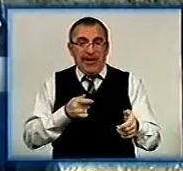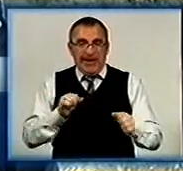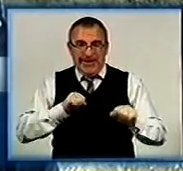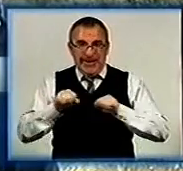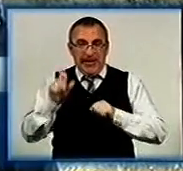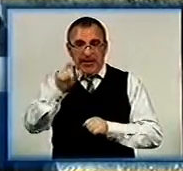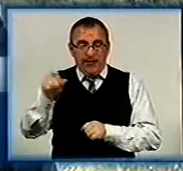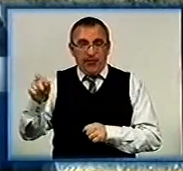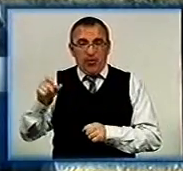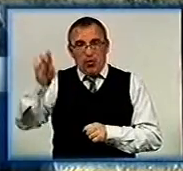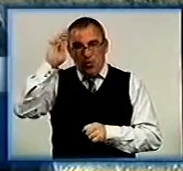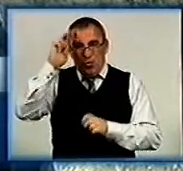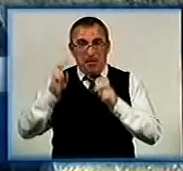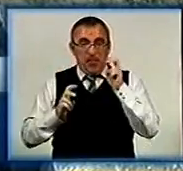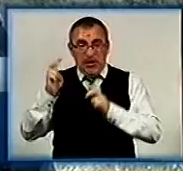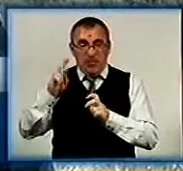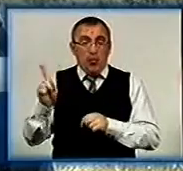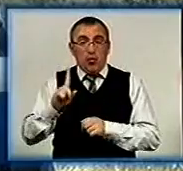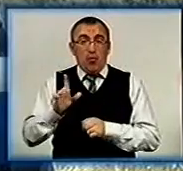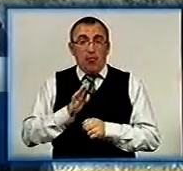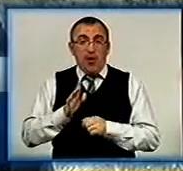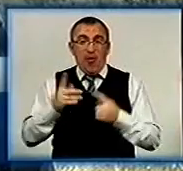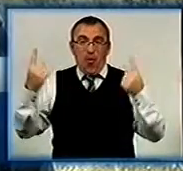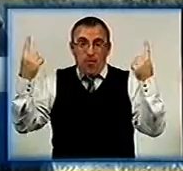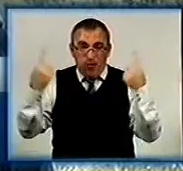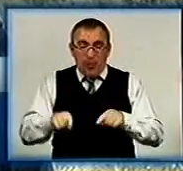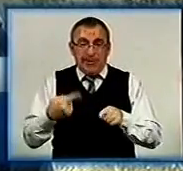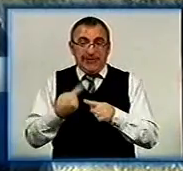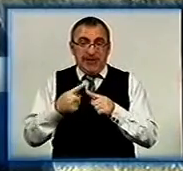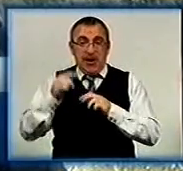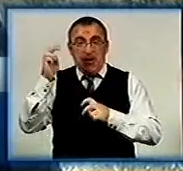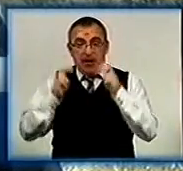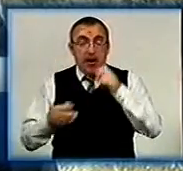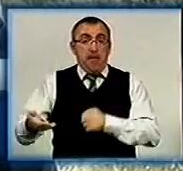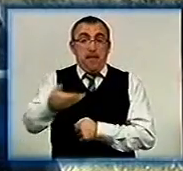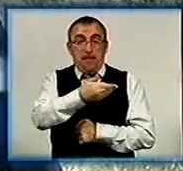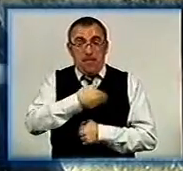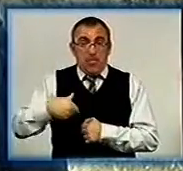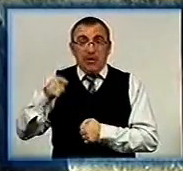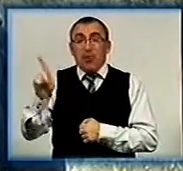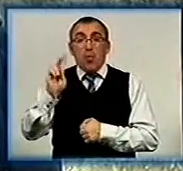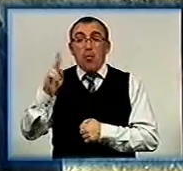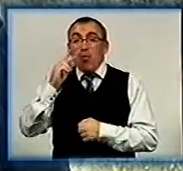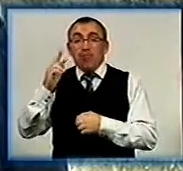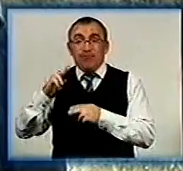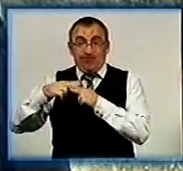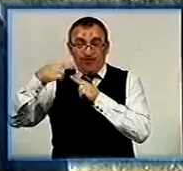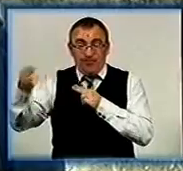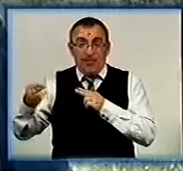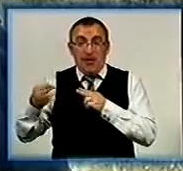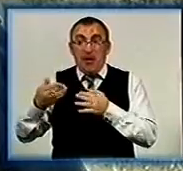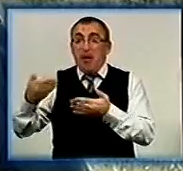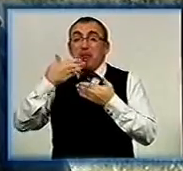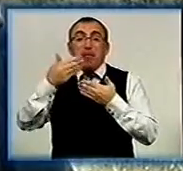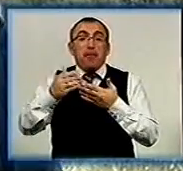державного підприємства для того, щоб обмабаркувати це підприємство. Потім ми, ті, кому вони винні гроші, претензій пред